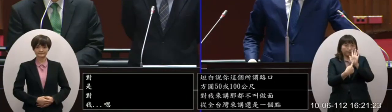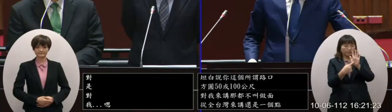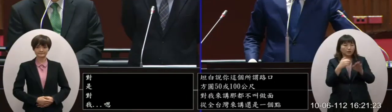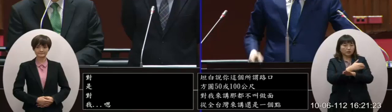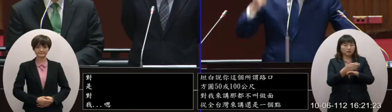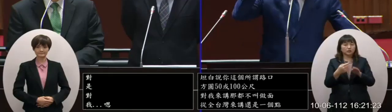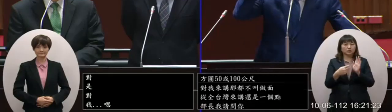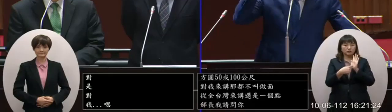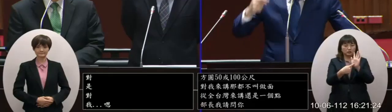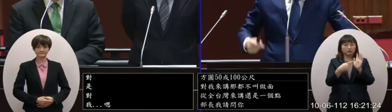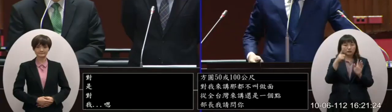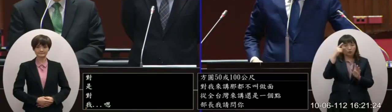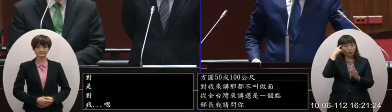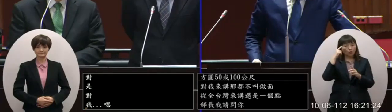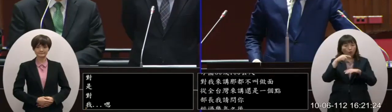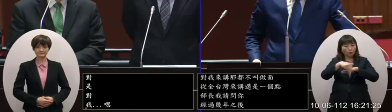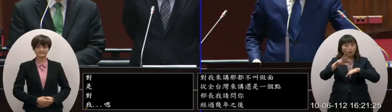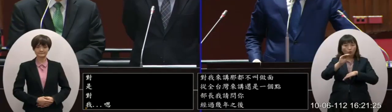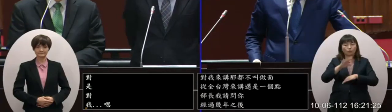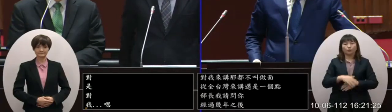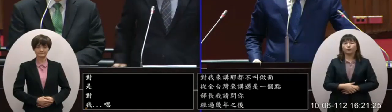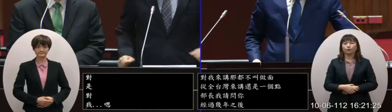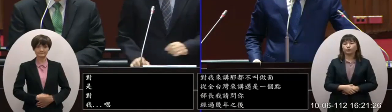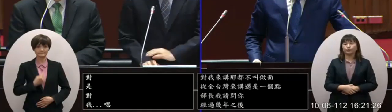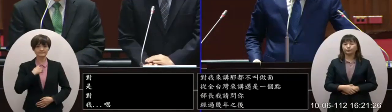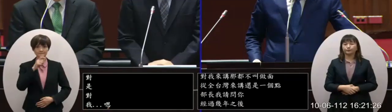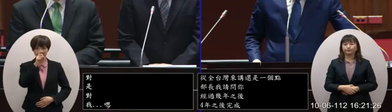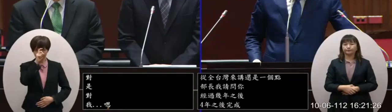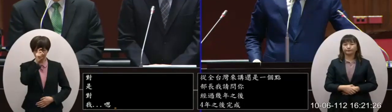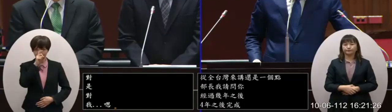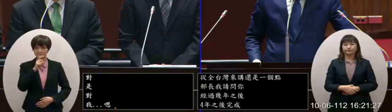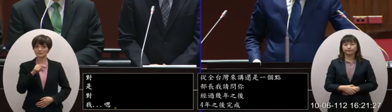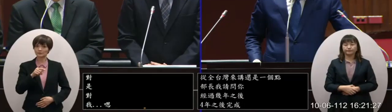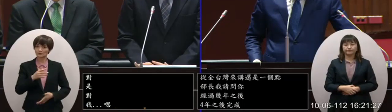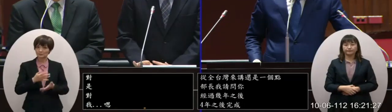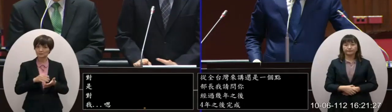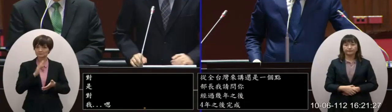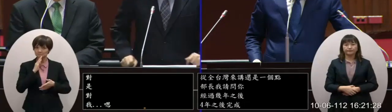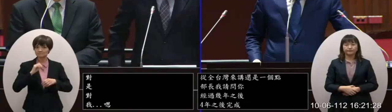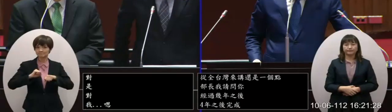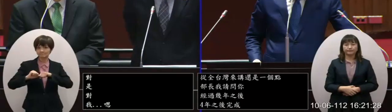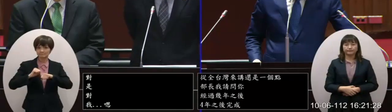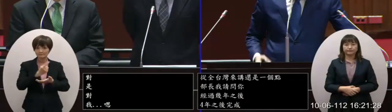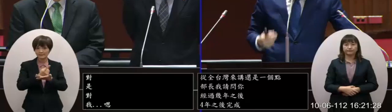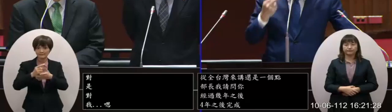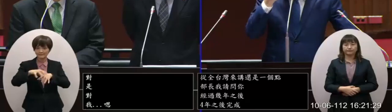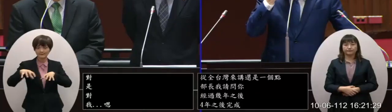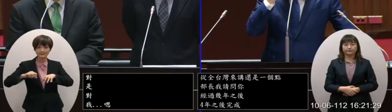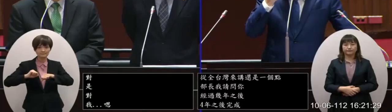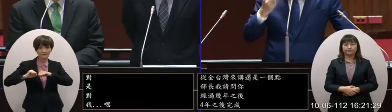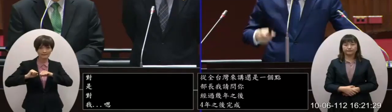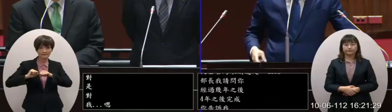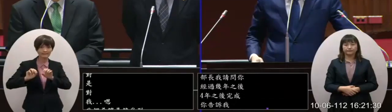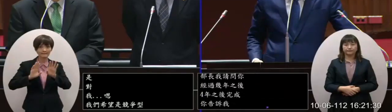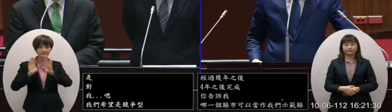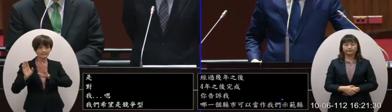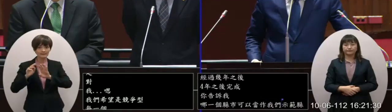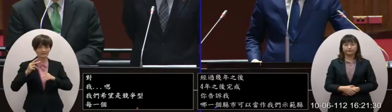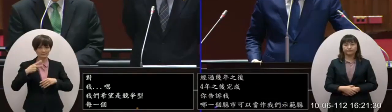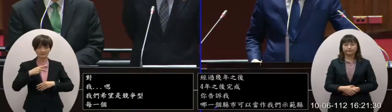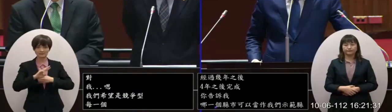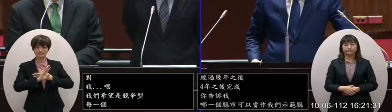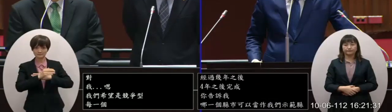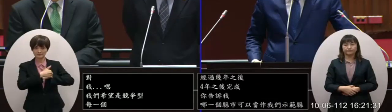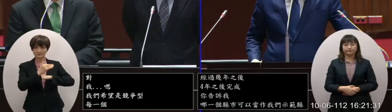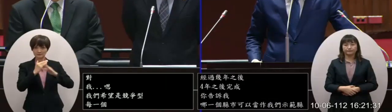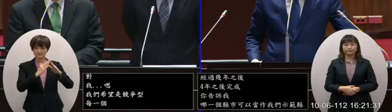縣市有沒有這個想法我們希望是競爭型每一個我們我們除了競爭型還有各縣市要提